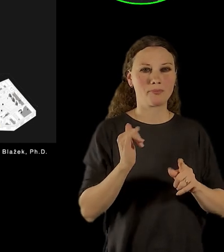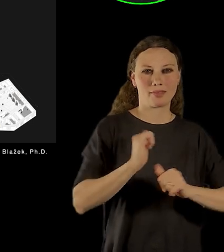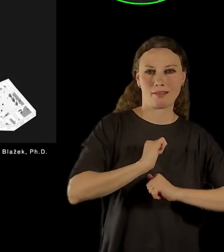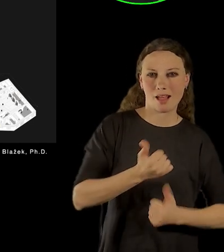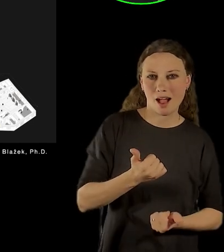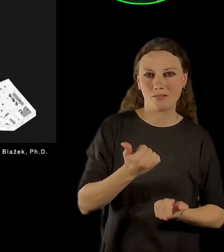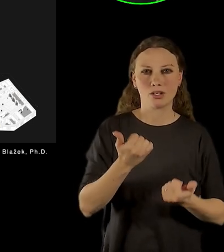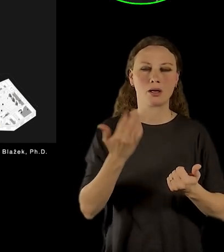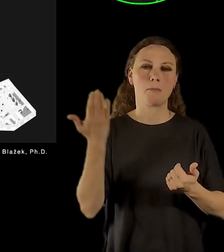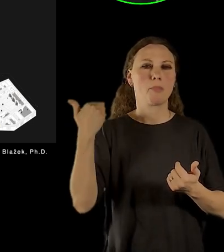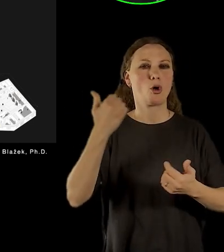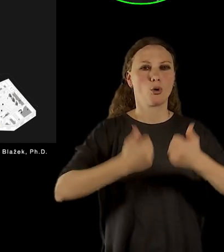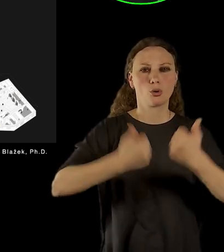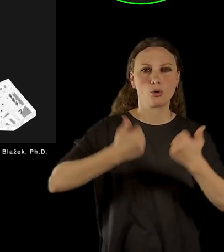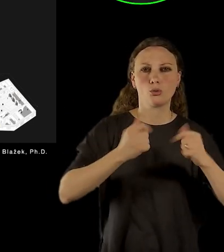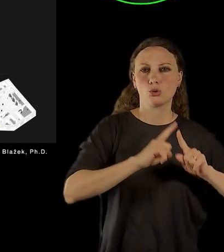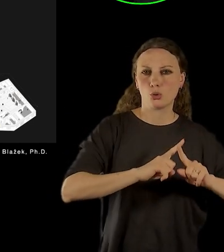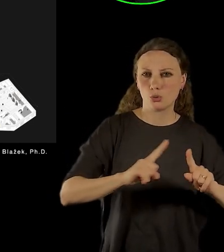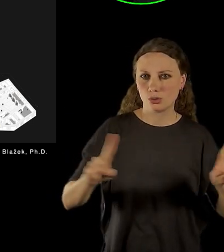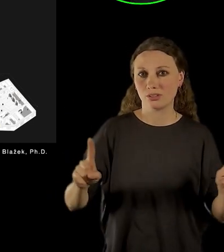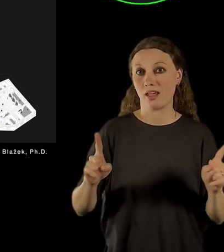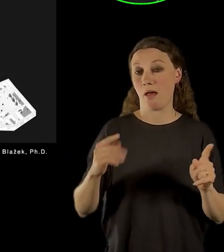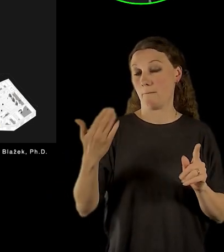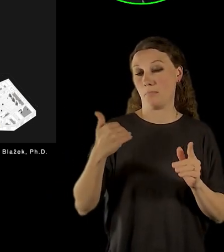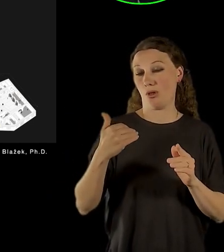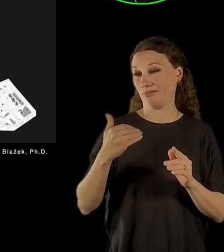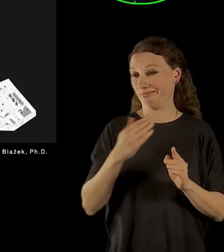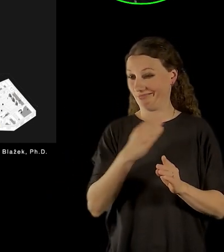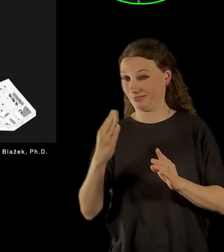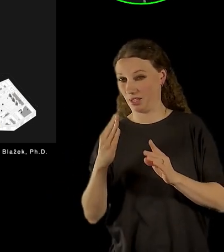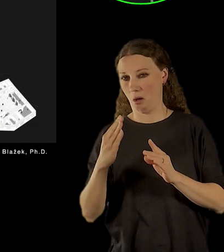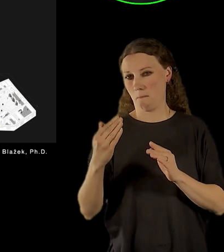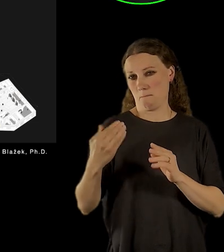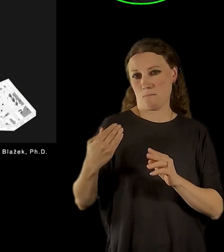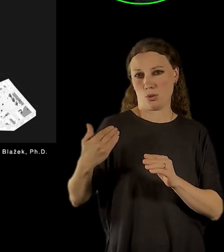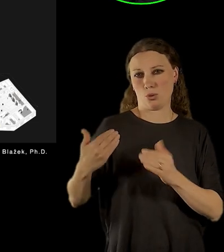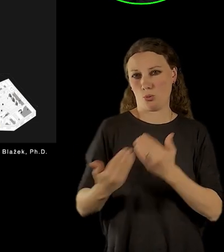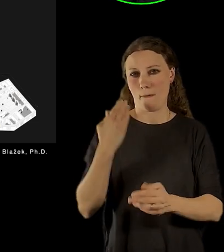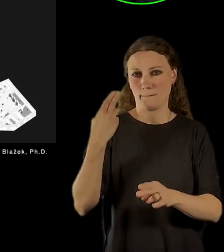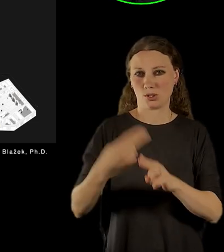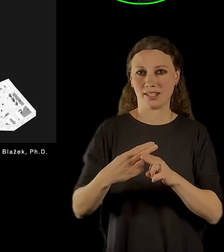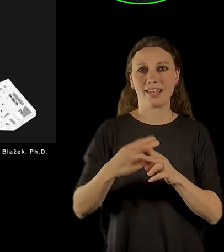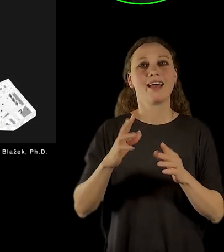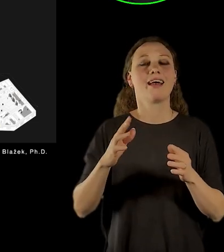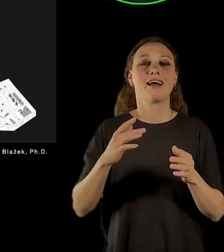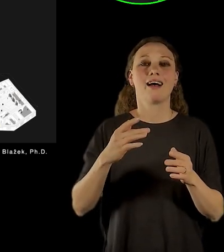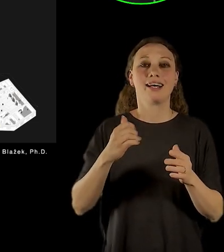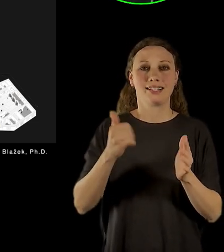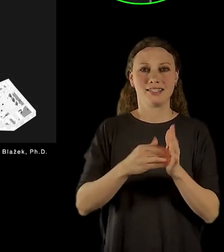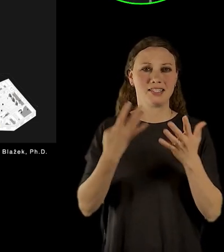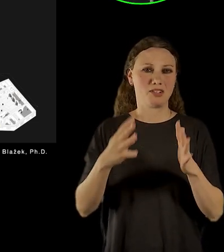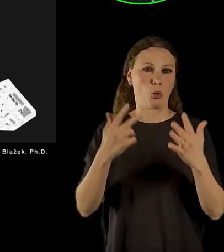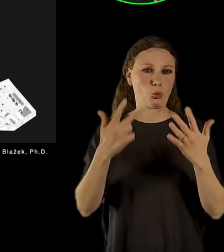náměstí. Jedna z posledních se konola na konci osmdesátých let a jsou to desítky velmi zajímavých návrhů, které